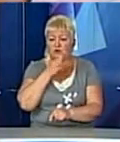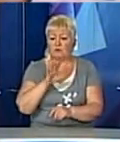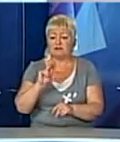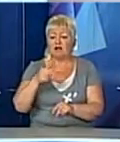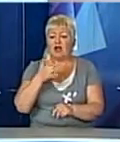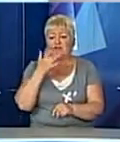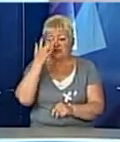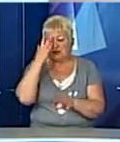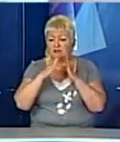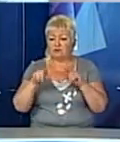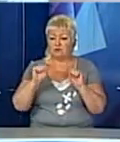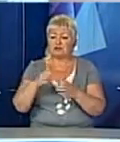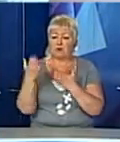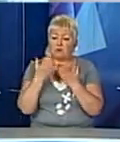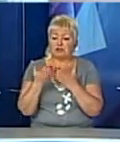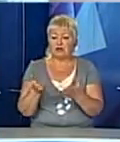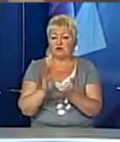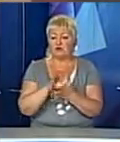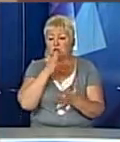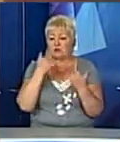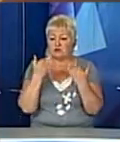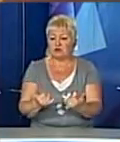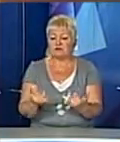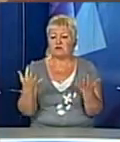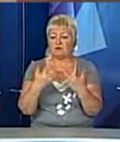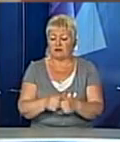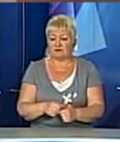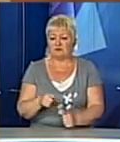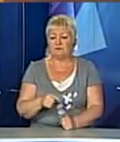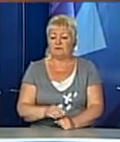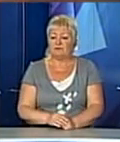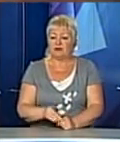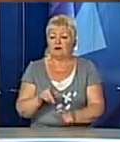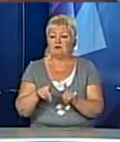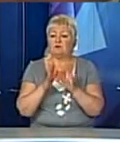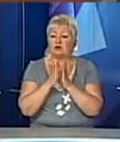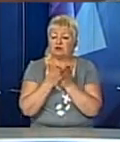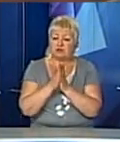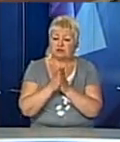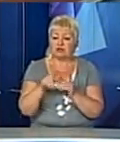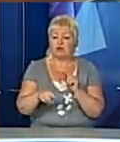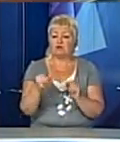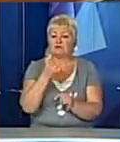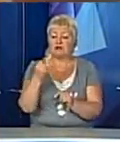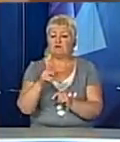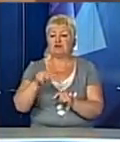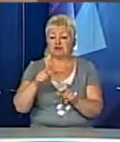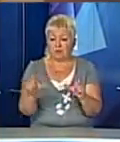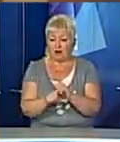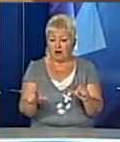і почитати, і ознайомитися із сучасною технікою. Непогані книжки, іще в магазині. Тут